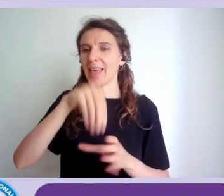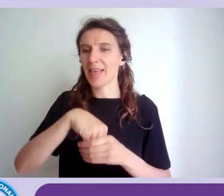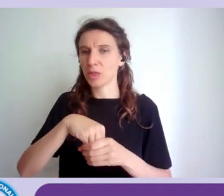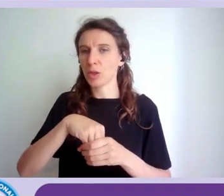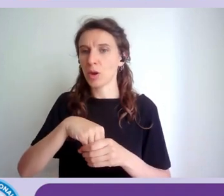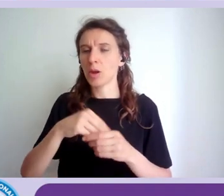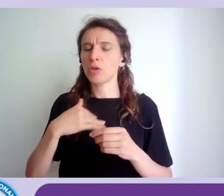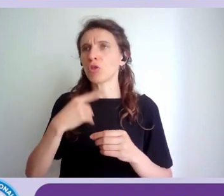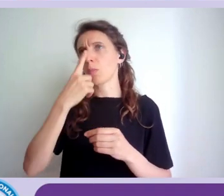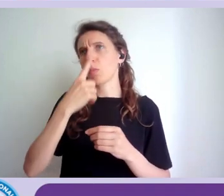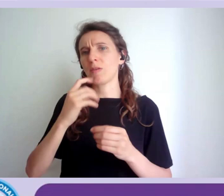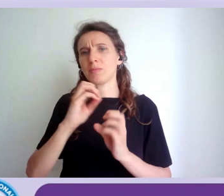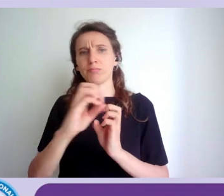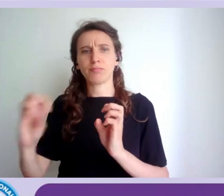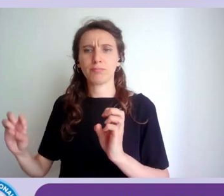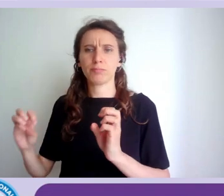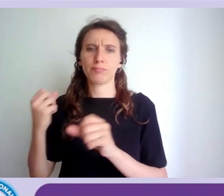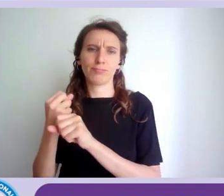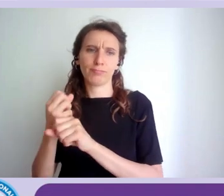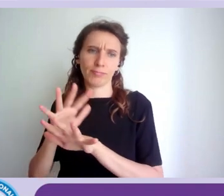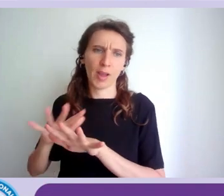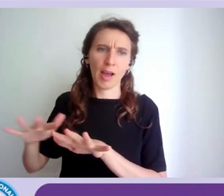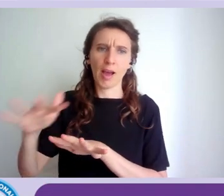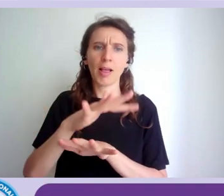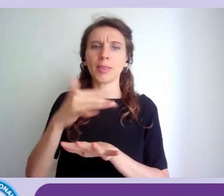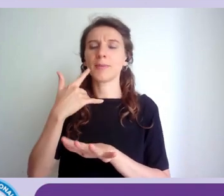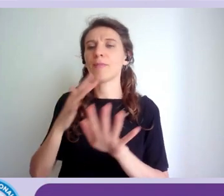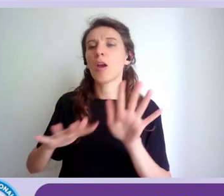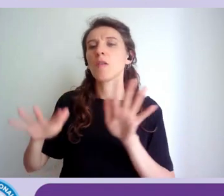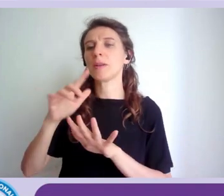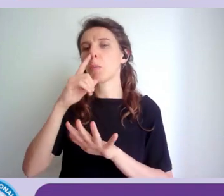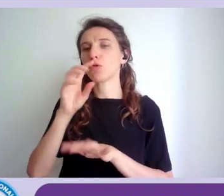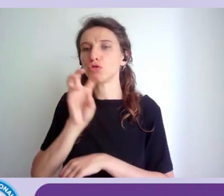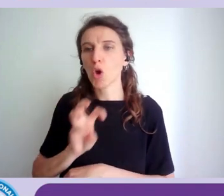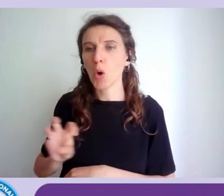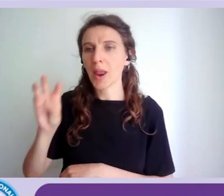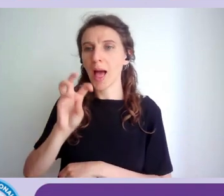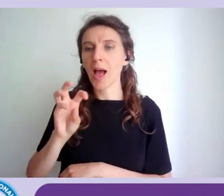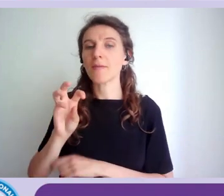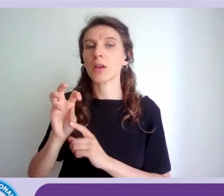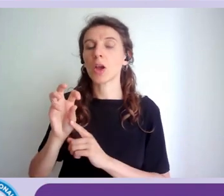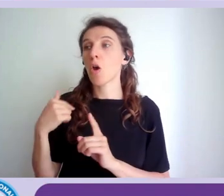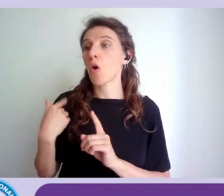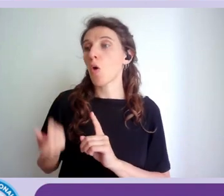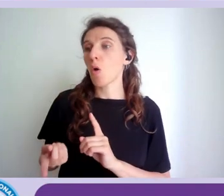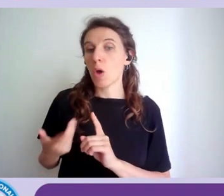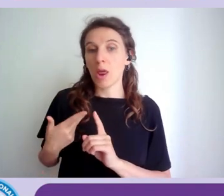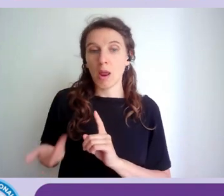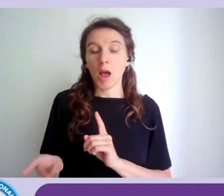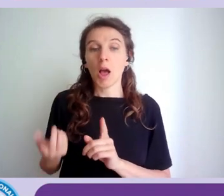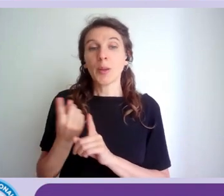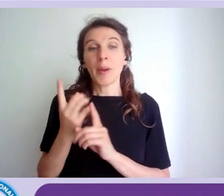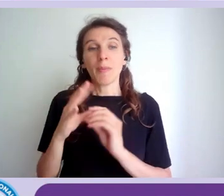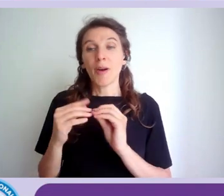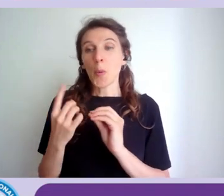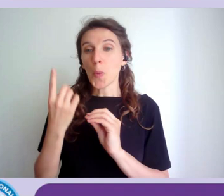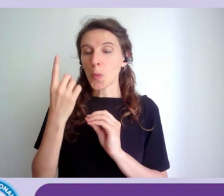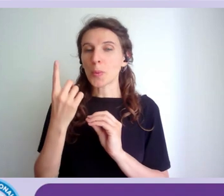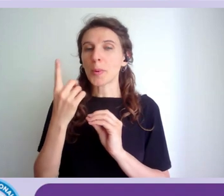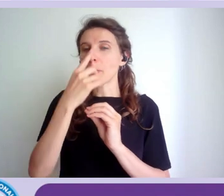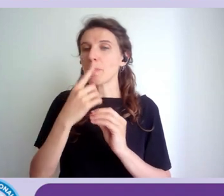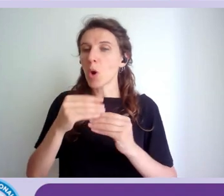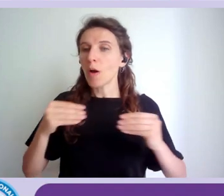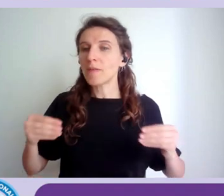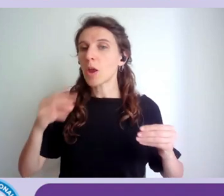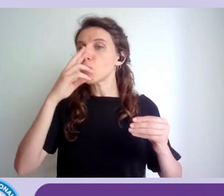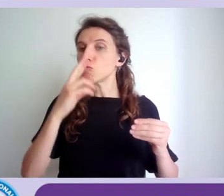di altre tipologie informazione geografica adesso ne stiamo facendo ad esempio uno sui profili di ruolo